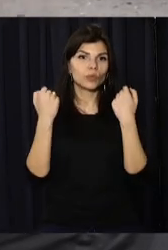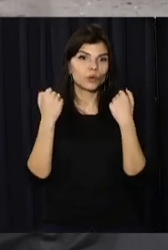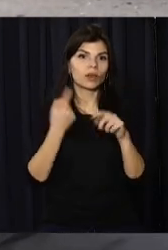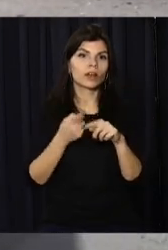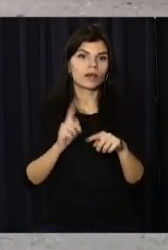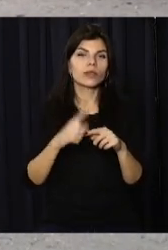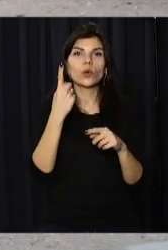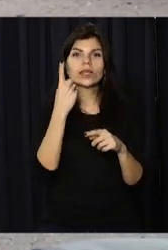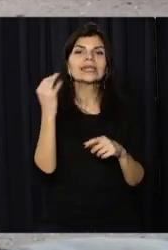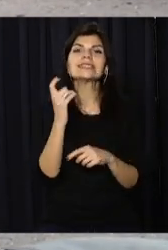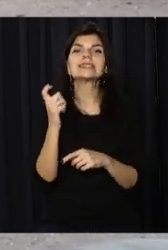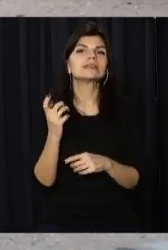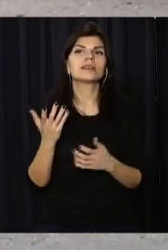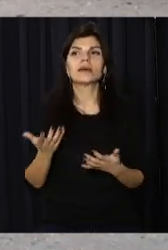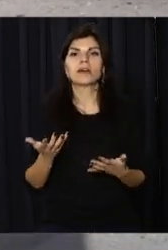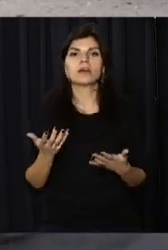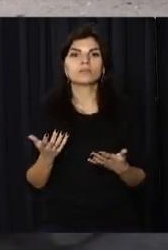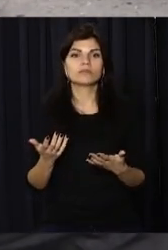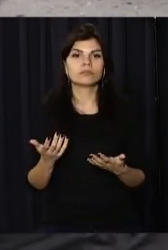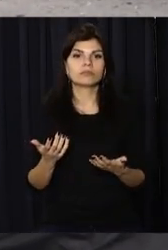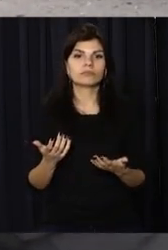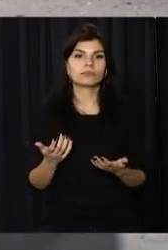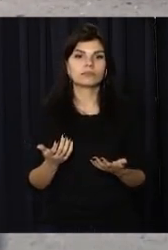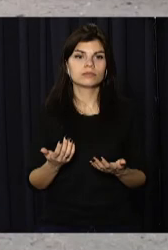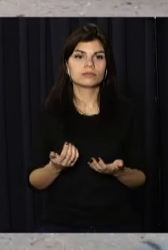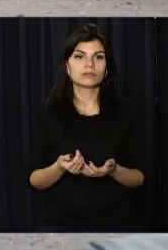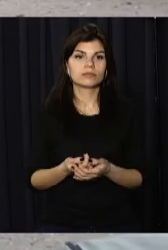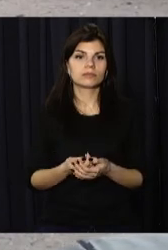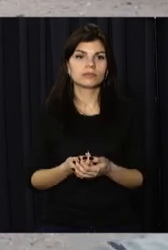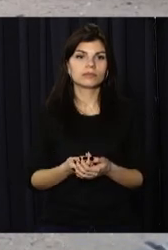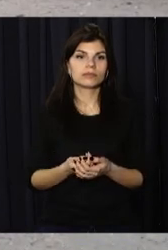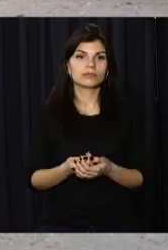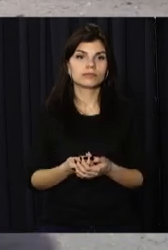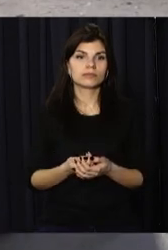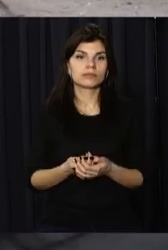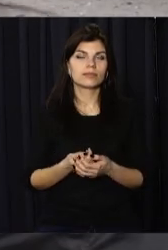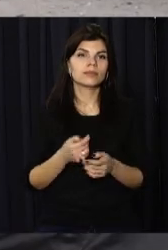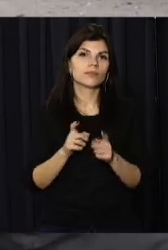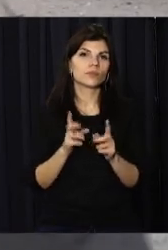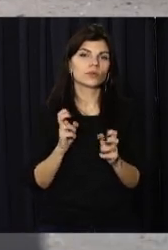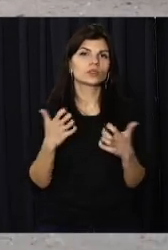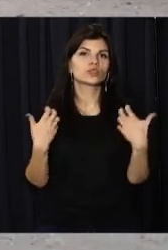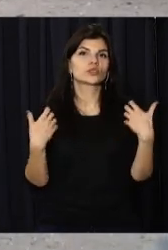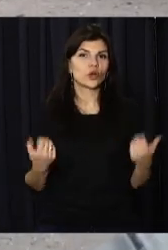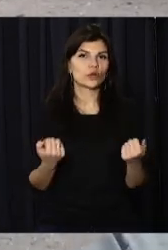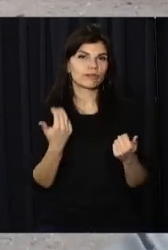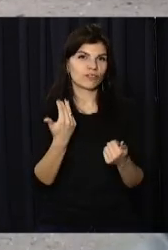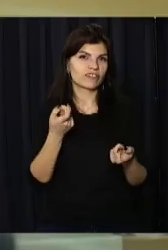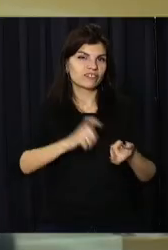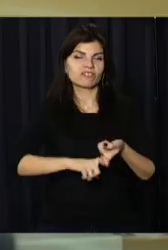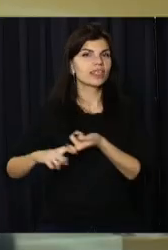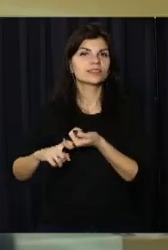– це один із пунктів здоров'я образу життя.